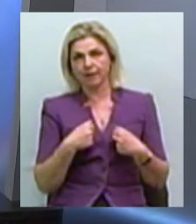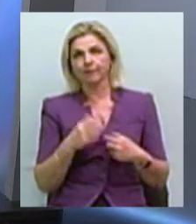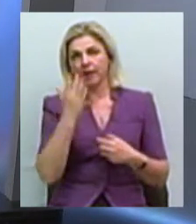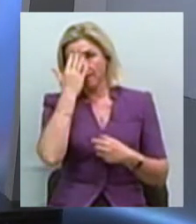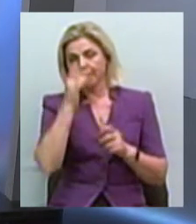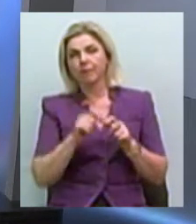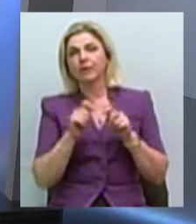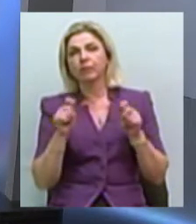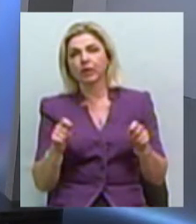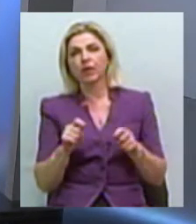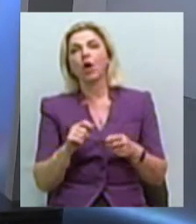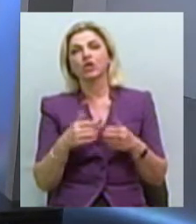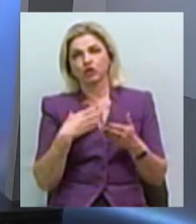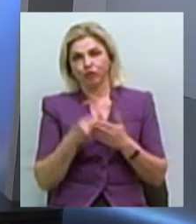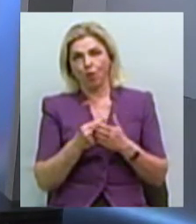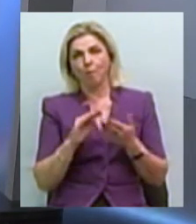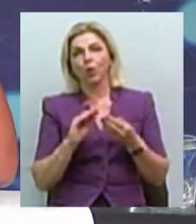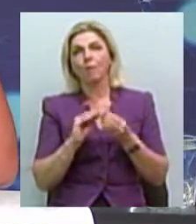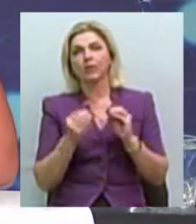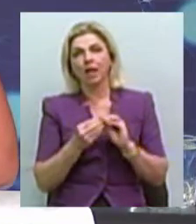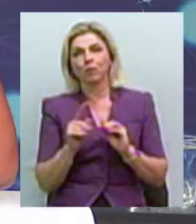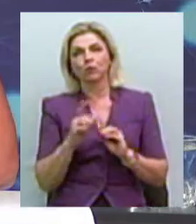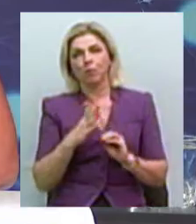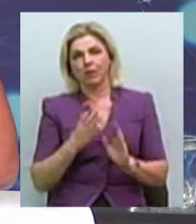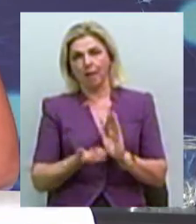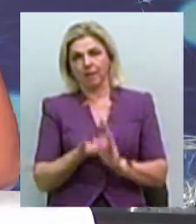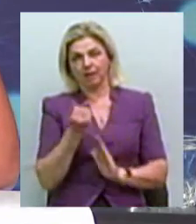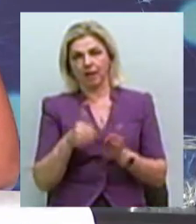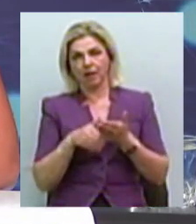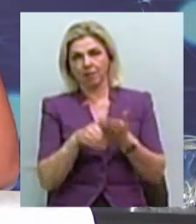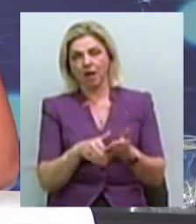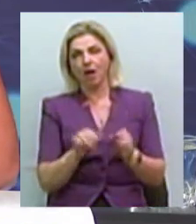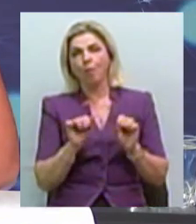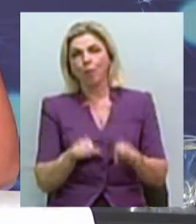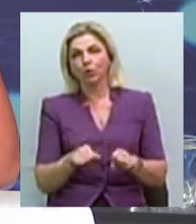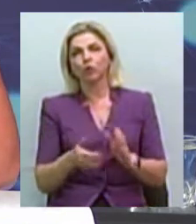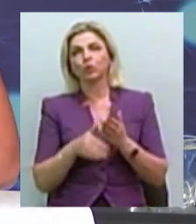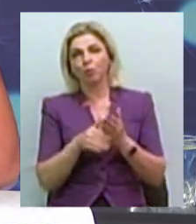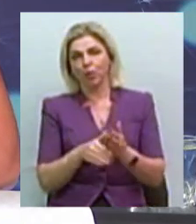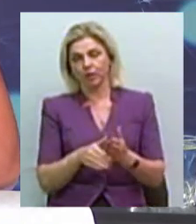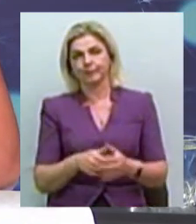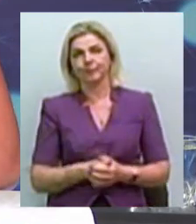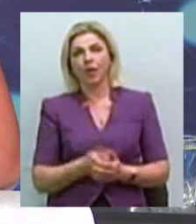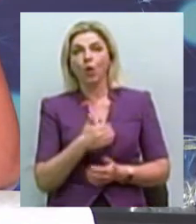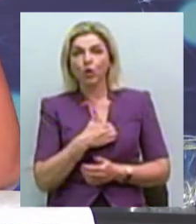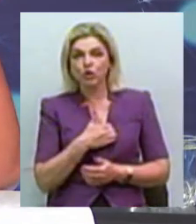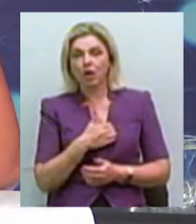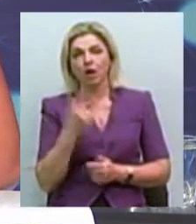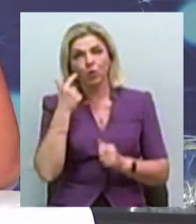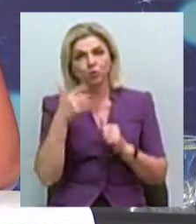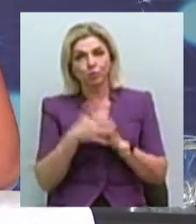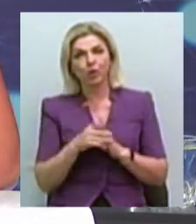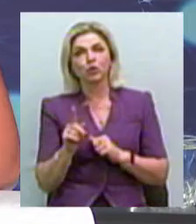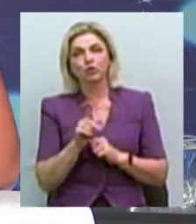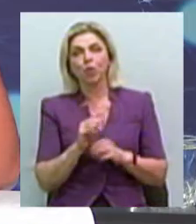їм своїх проблем, для того, щоб все ж таки була підтримка і змогли допомогти їм, дати певну допомогу. Хоча ми розуміємо, що проблема